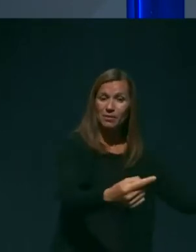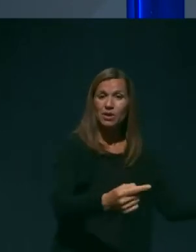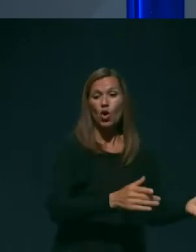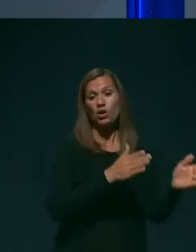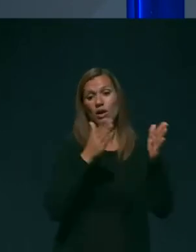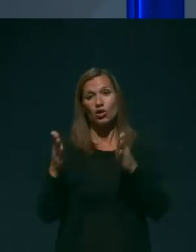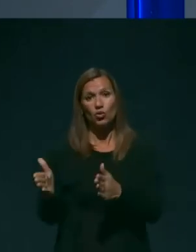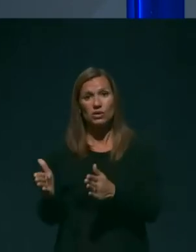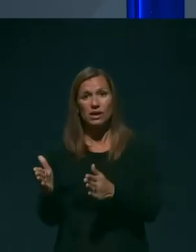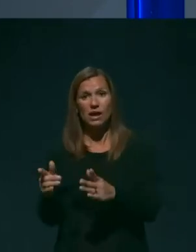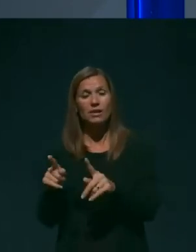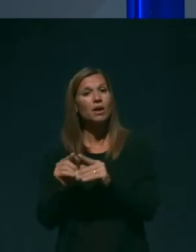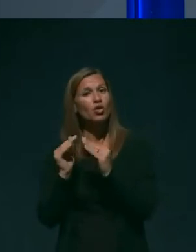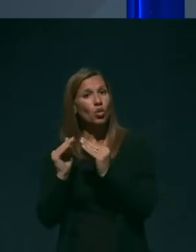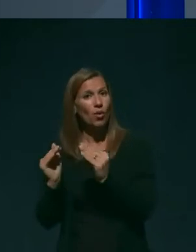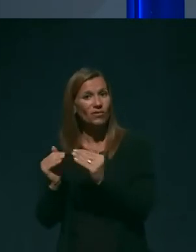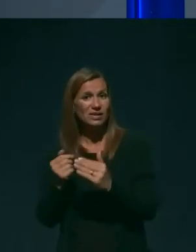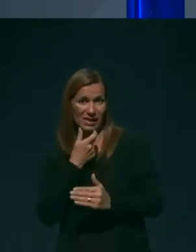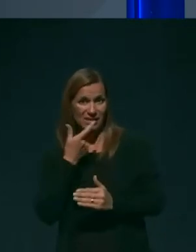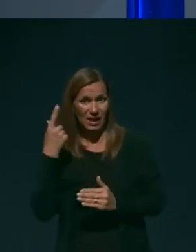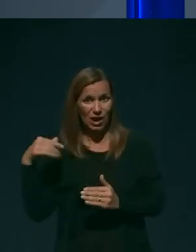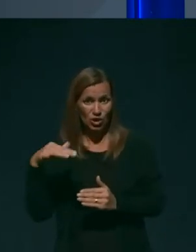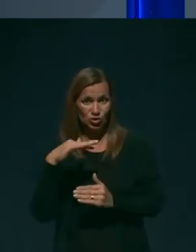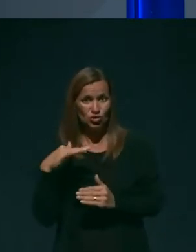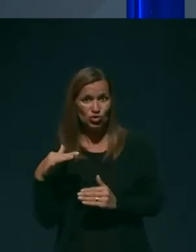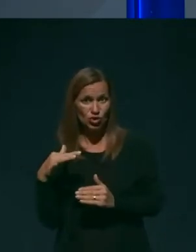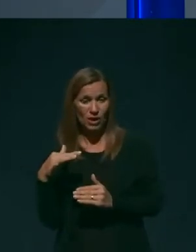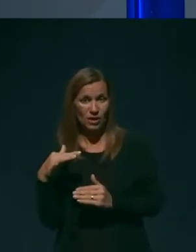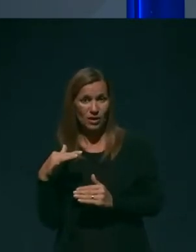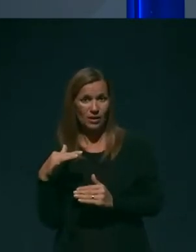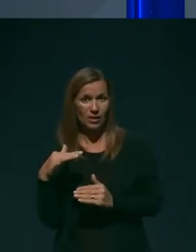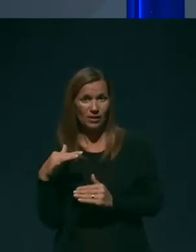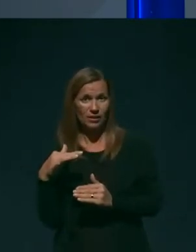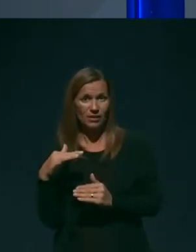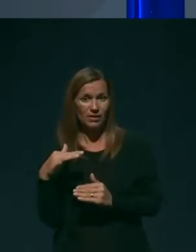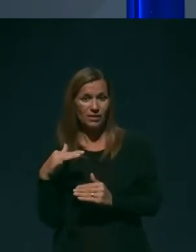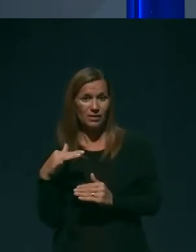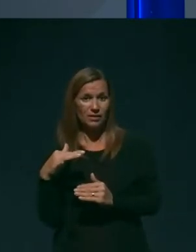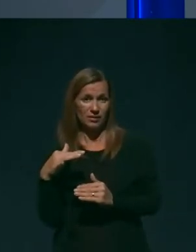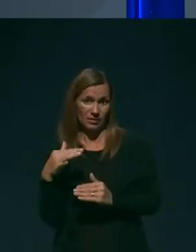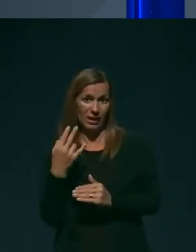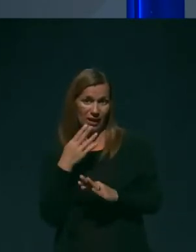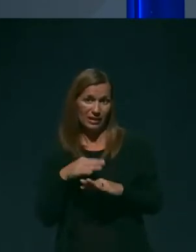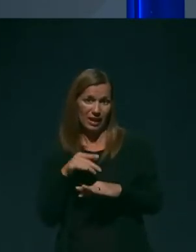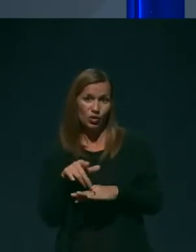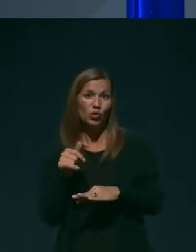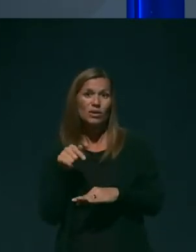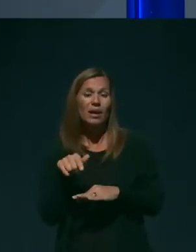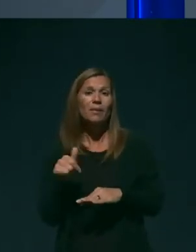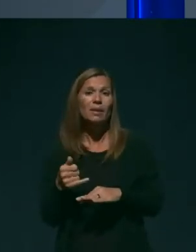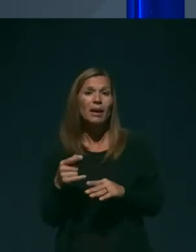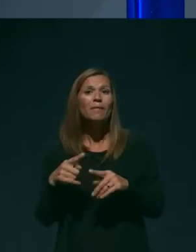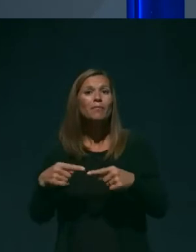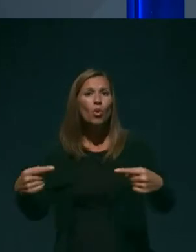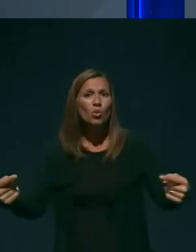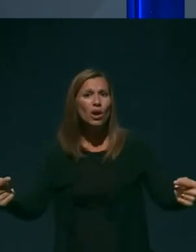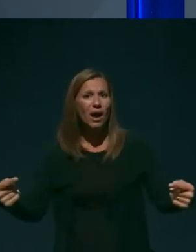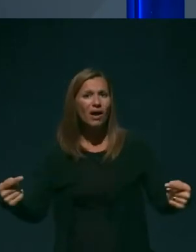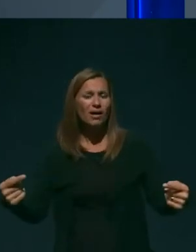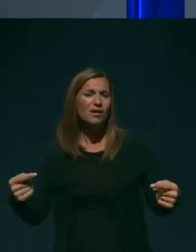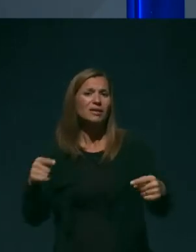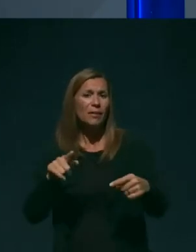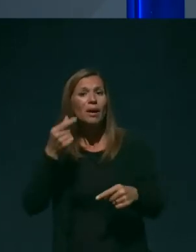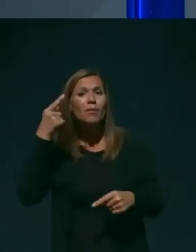domovi za starejše, glede na to, da je v njih populacija, ki je v takšni